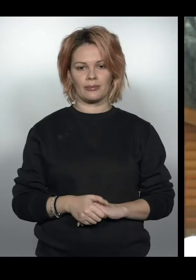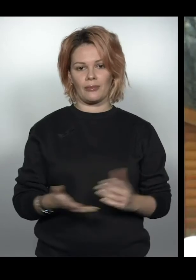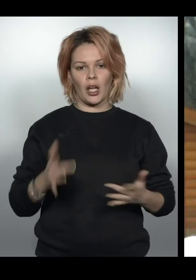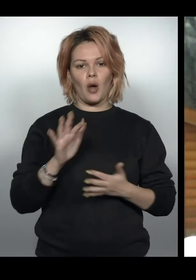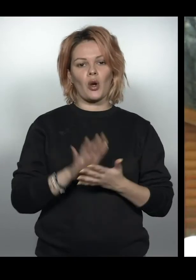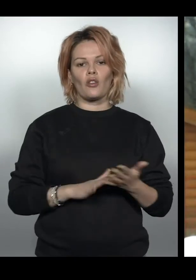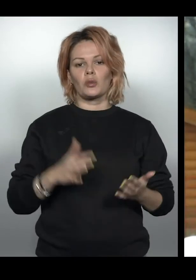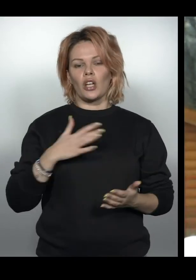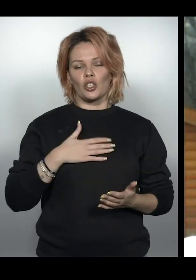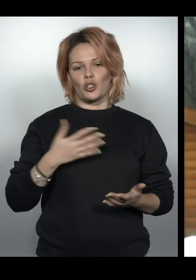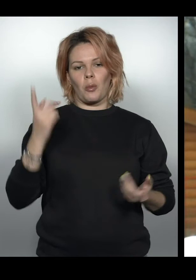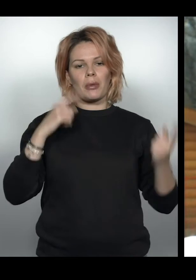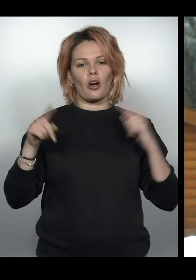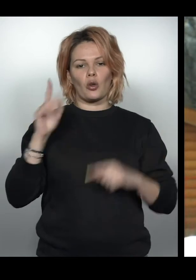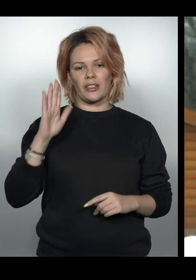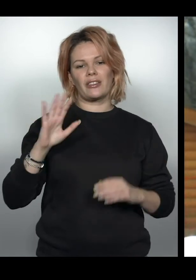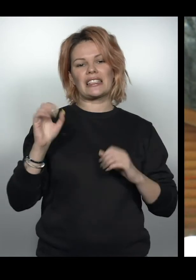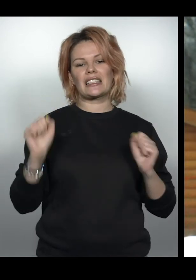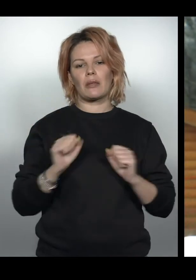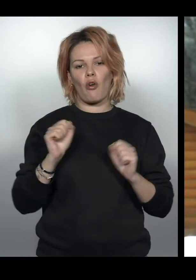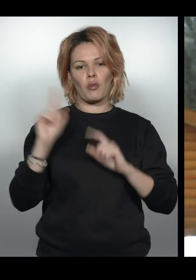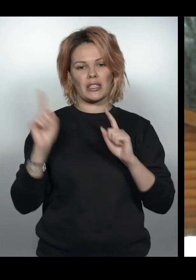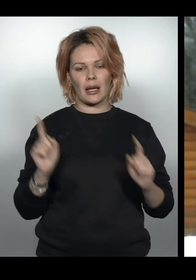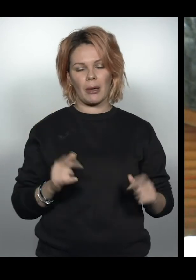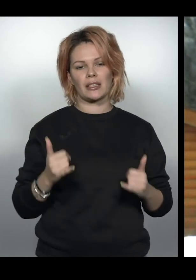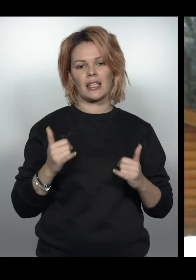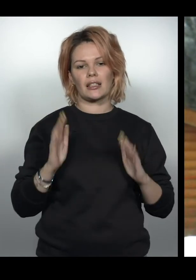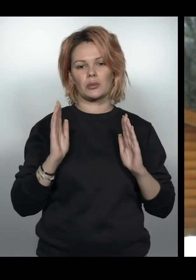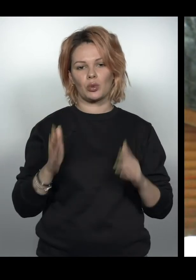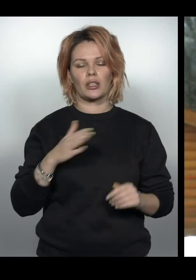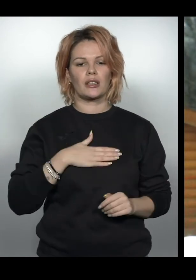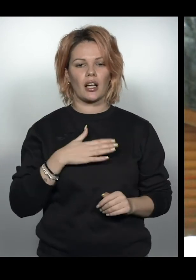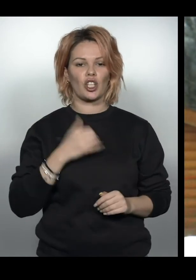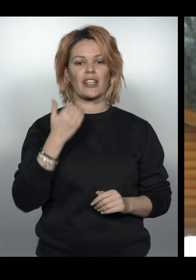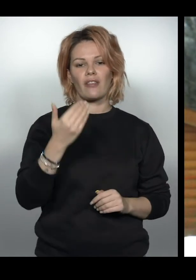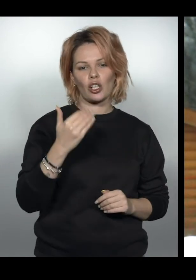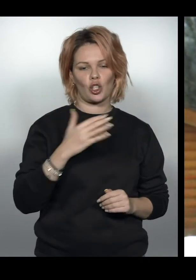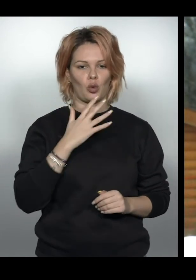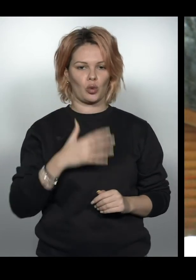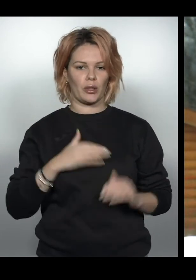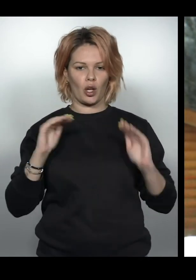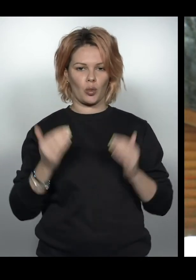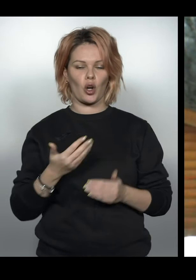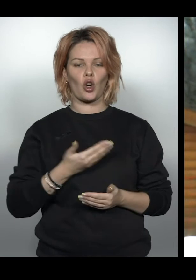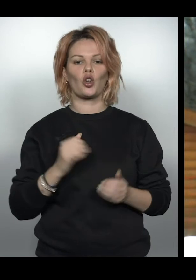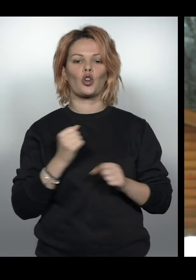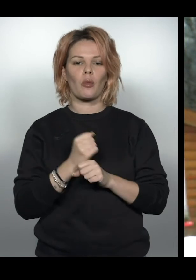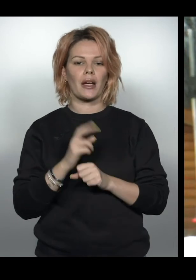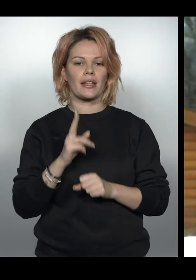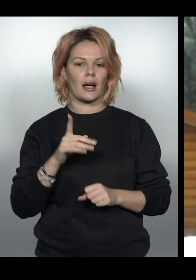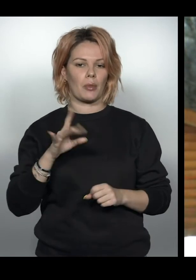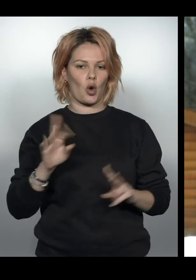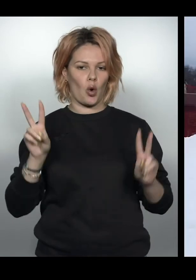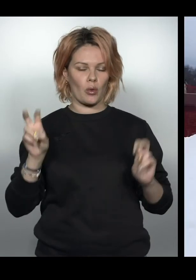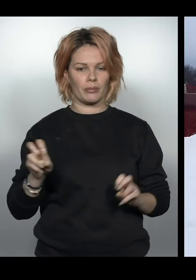Що ж, продовжуємо наші пригоди у зимовому Закарпатті. І так, зараз буде наша і ваша улюблена рубрика «Роби як про разом